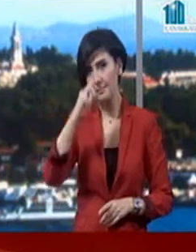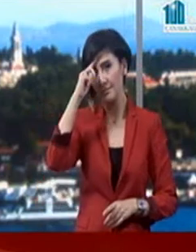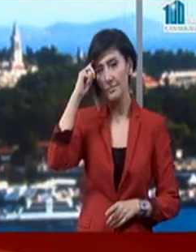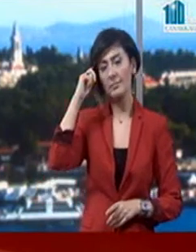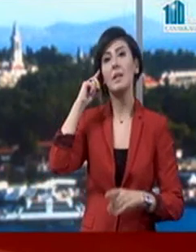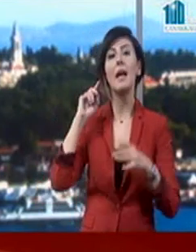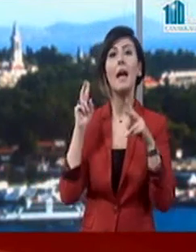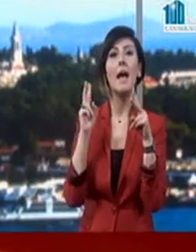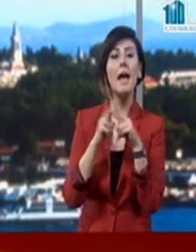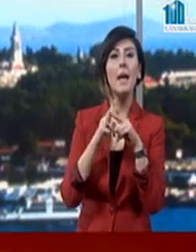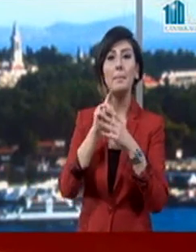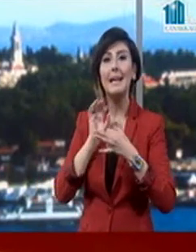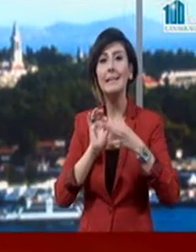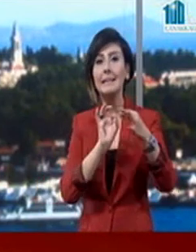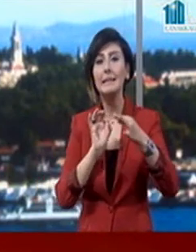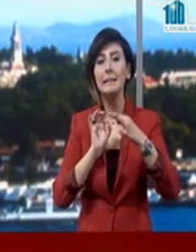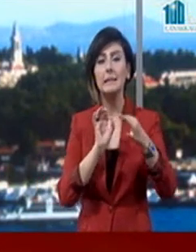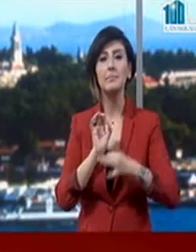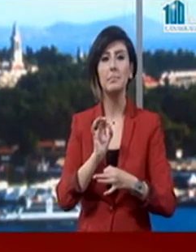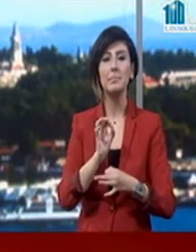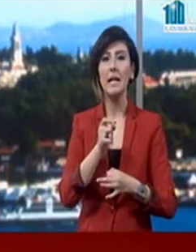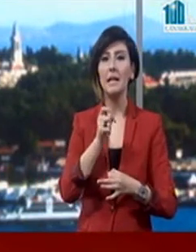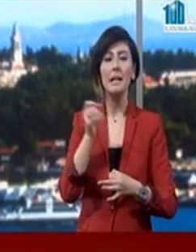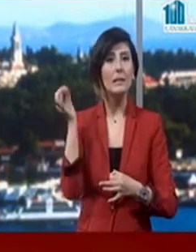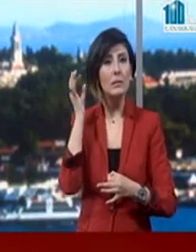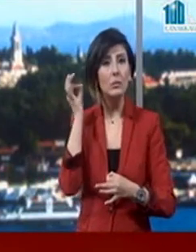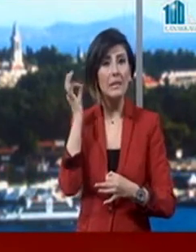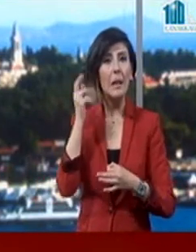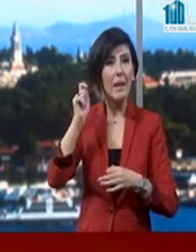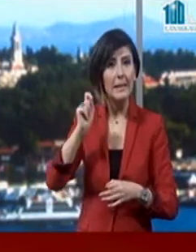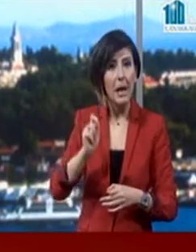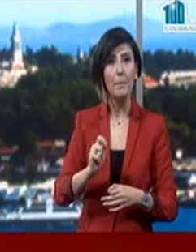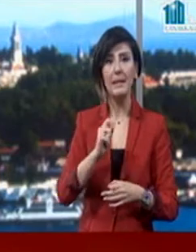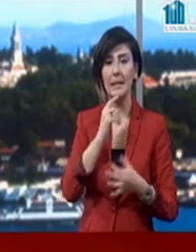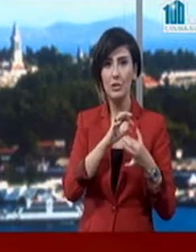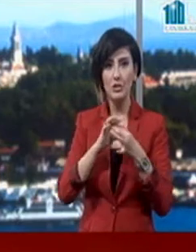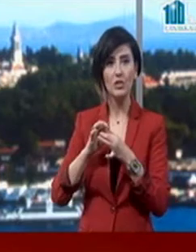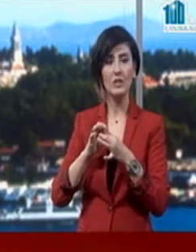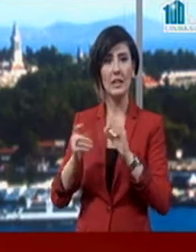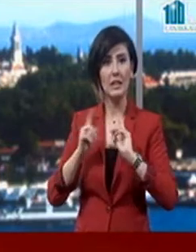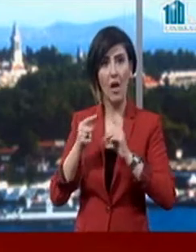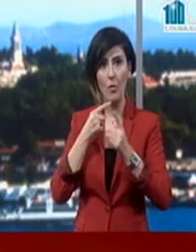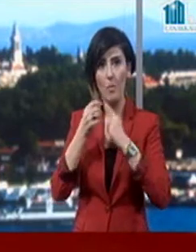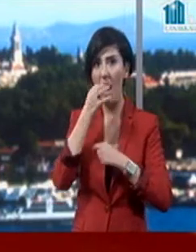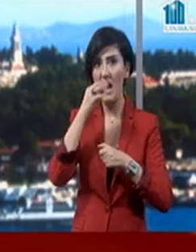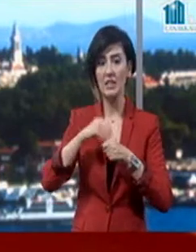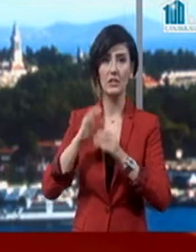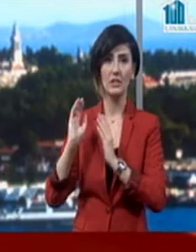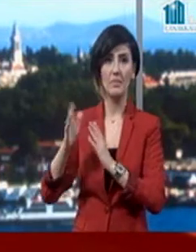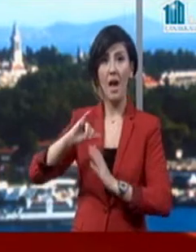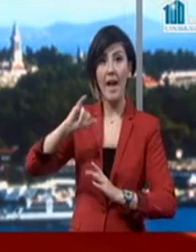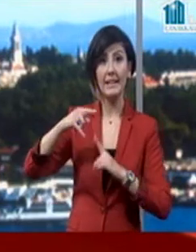Emniyet istihbaratta usulsüz dinleme yapıldığı iddialarına ilişkin davanın görülmesine Ankara'da devam ediliyor.